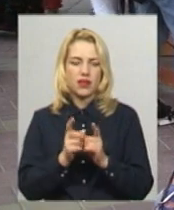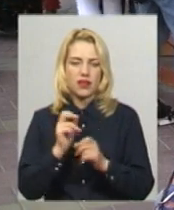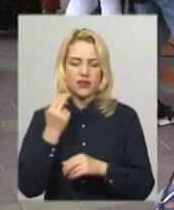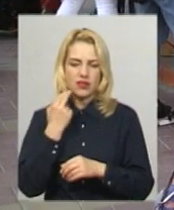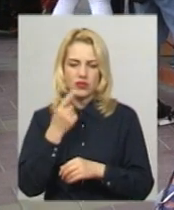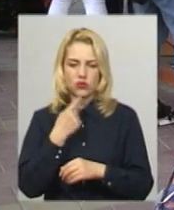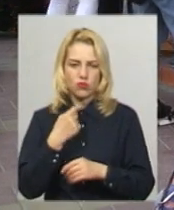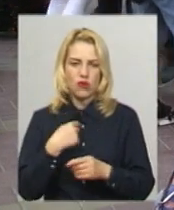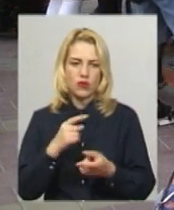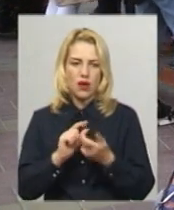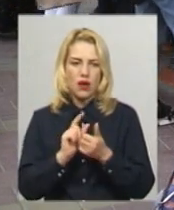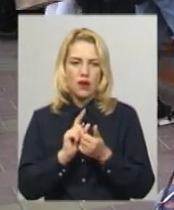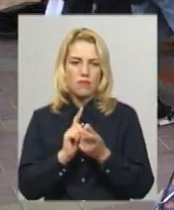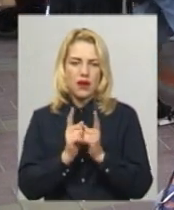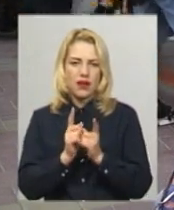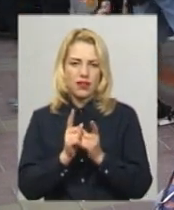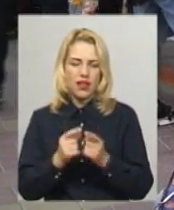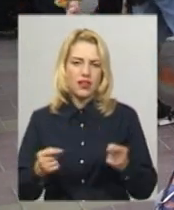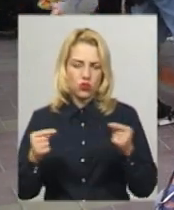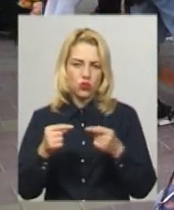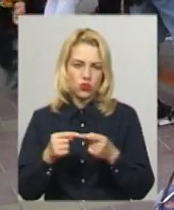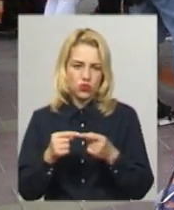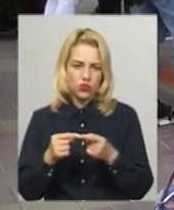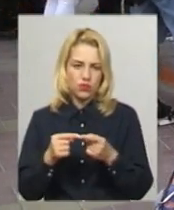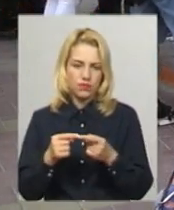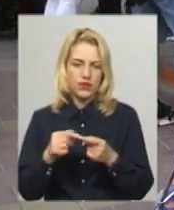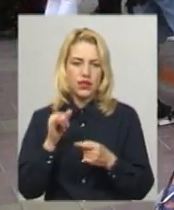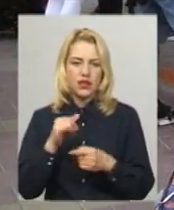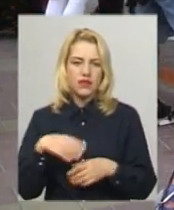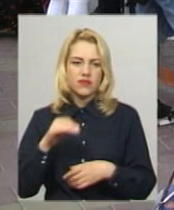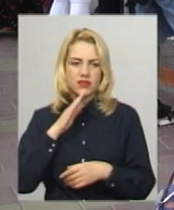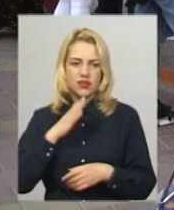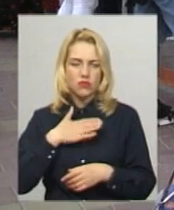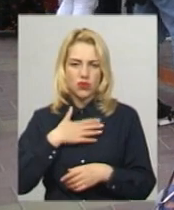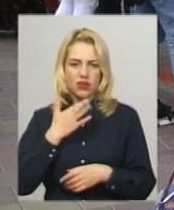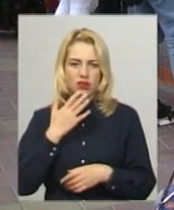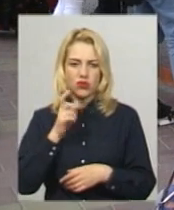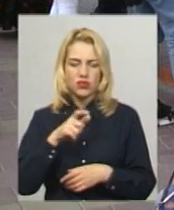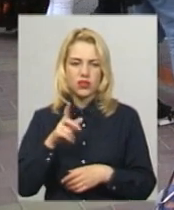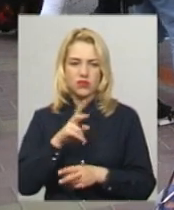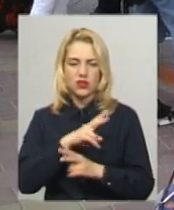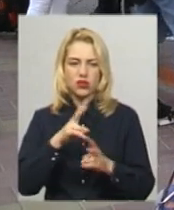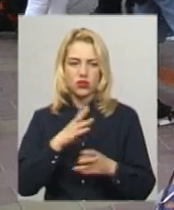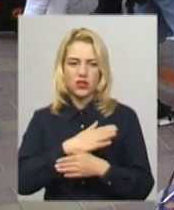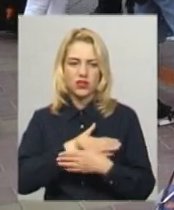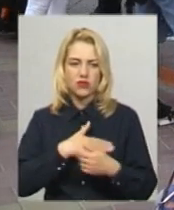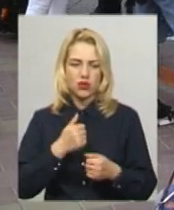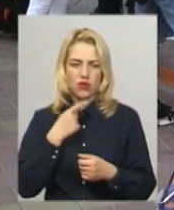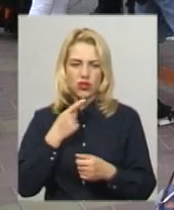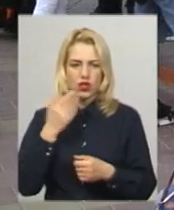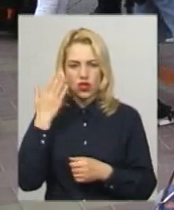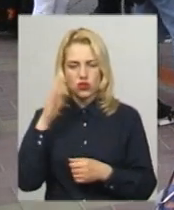точно – repercussions. І мої всі іноземці ніхто не захотів вимовляти чуже